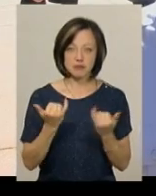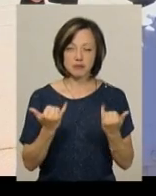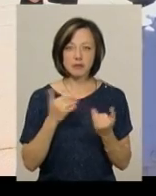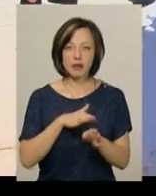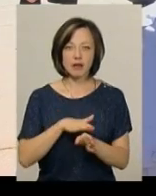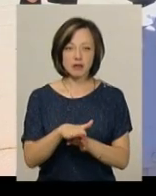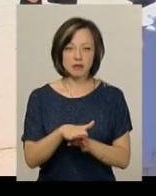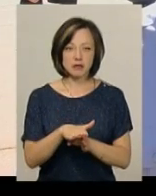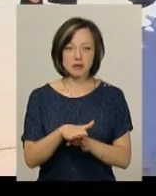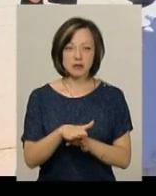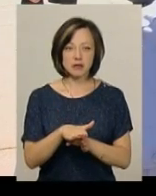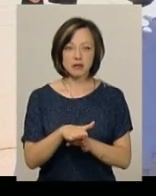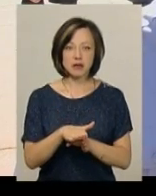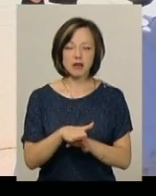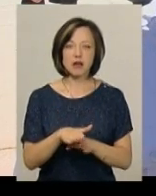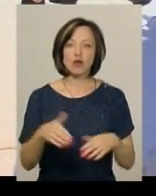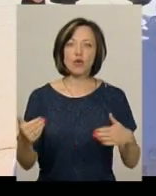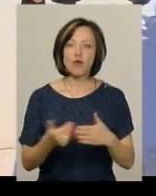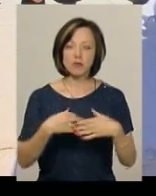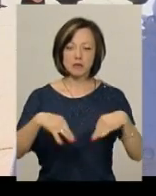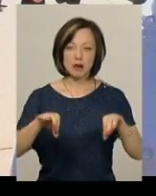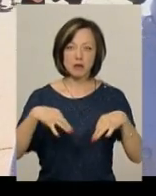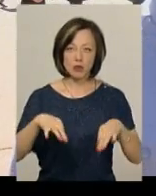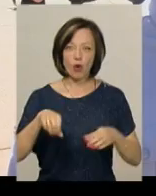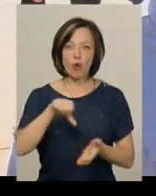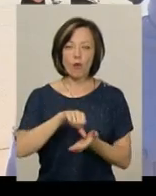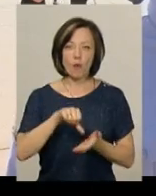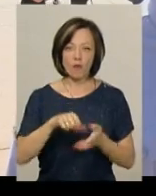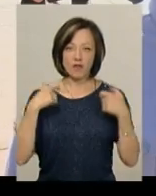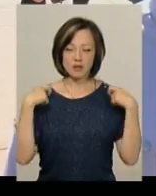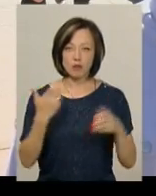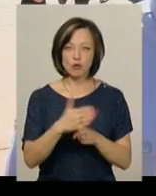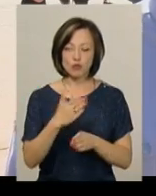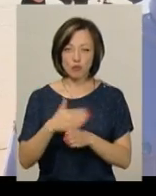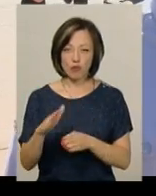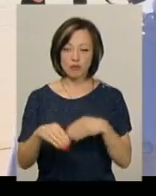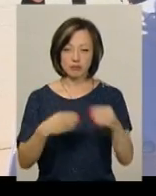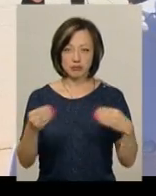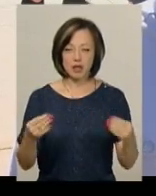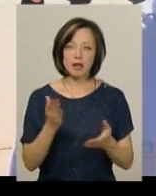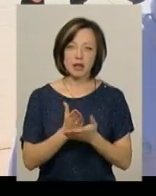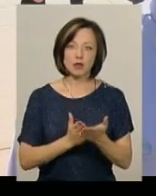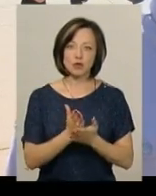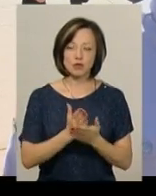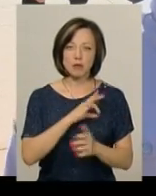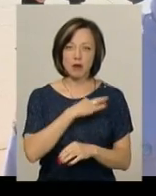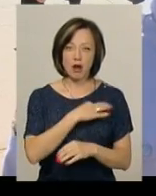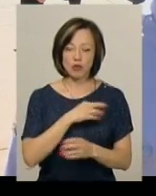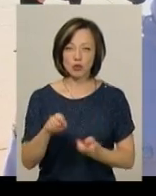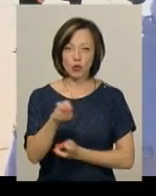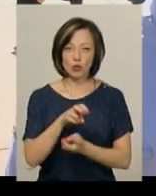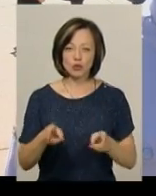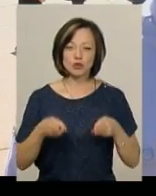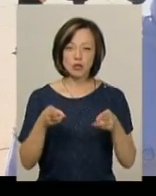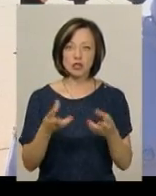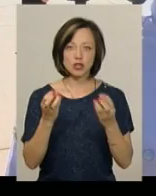переобладнання новим автомобільним транспортом дільничних офіцерів поліції поступове. Звичайно, що є служби, карний розшук і слідства, які